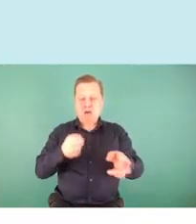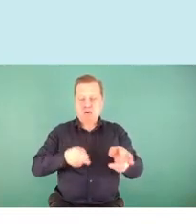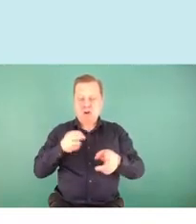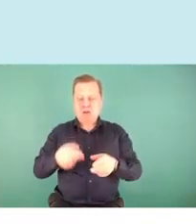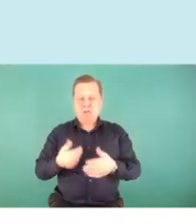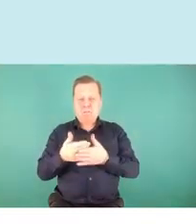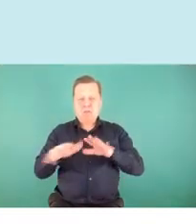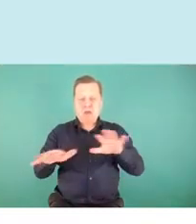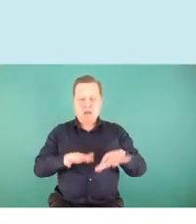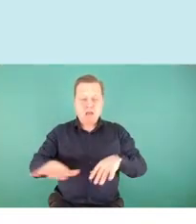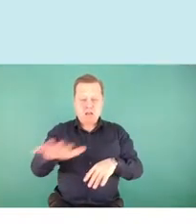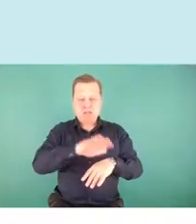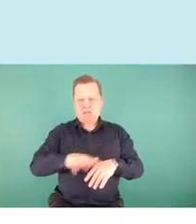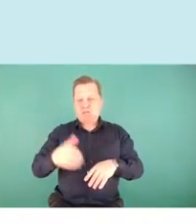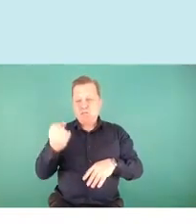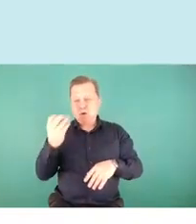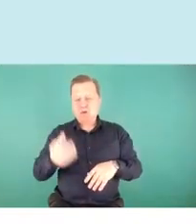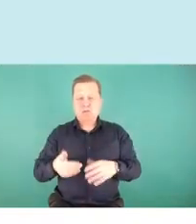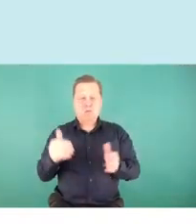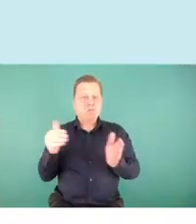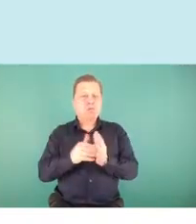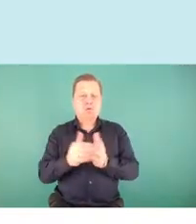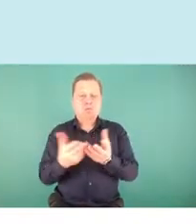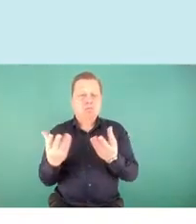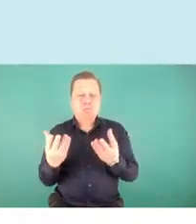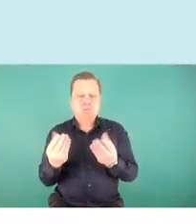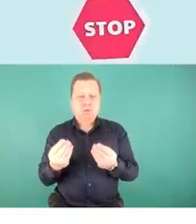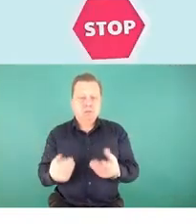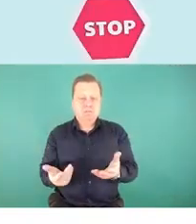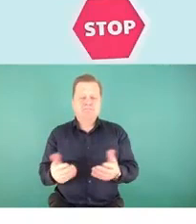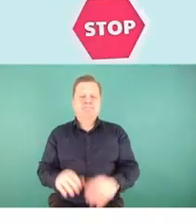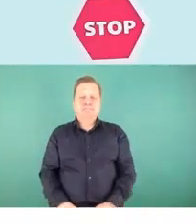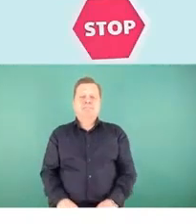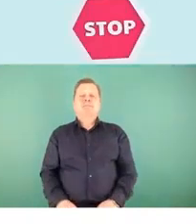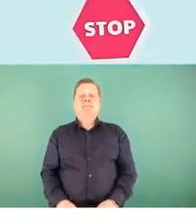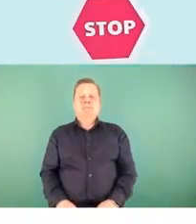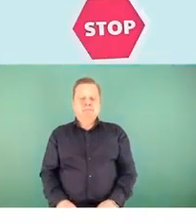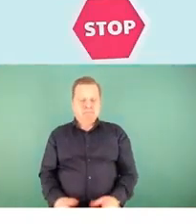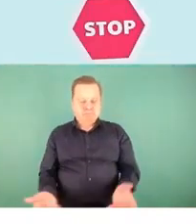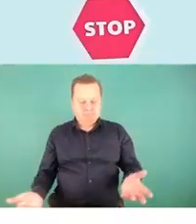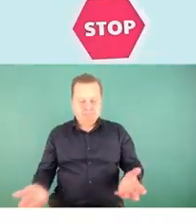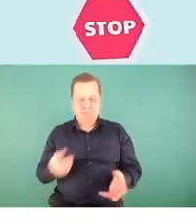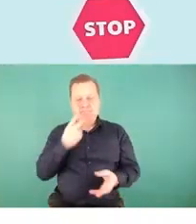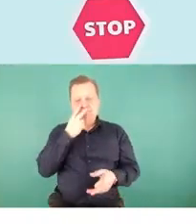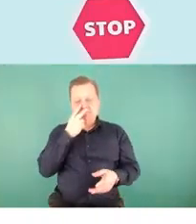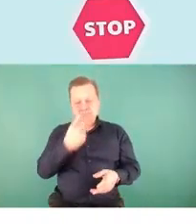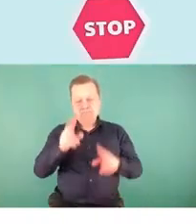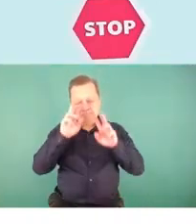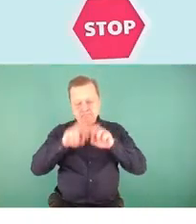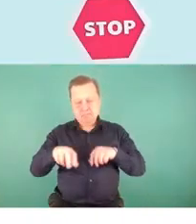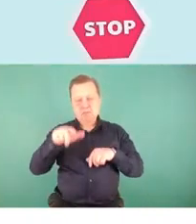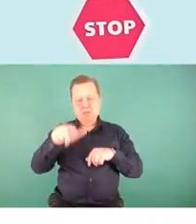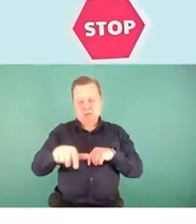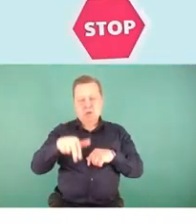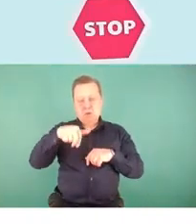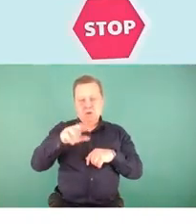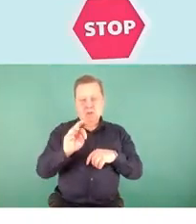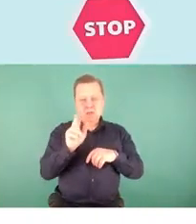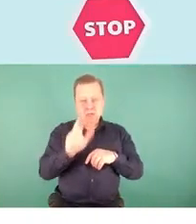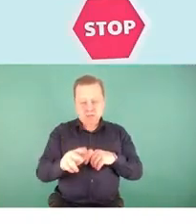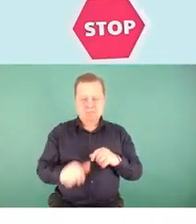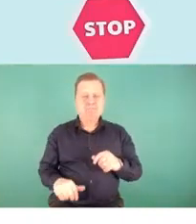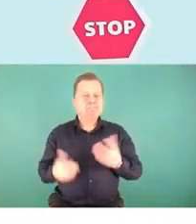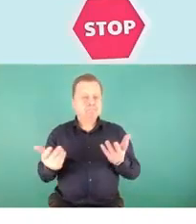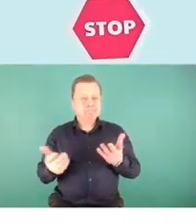pociągach, na dworcach, dlaczego ona jest potrzebna. Szanowni Państwo, jak wynika ze statystyk Urzędu Transportu Kolejowego, za